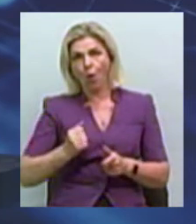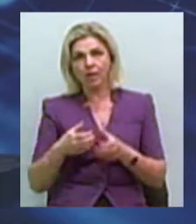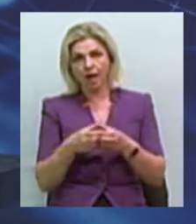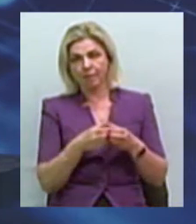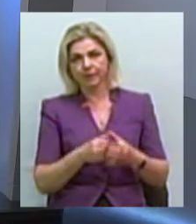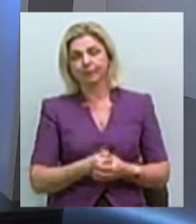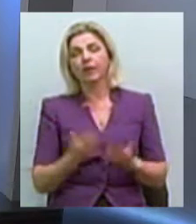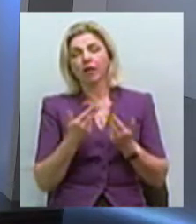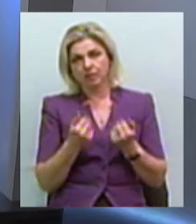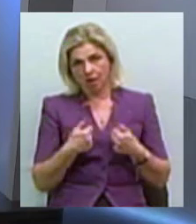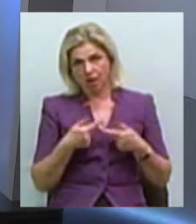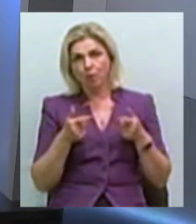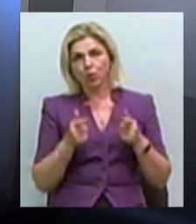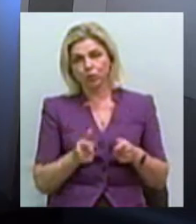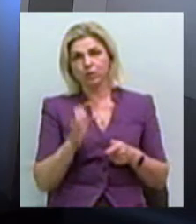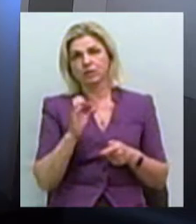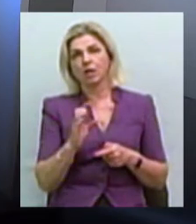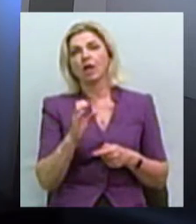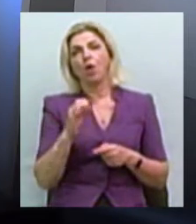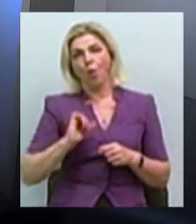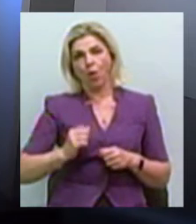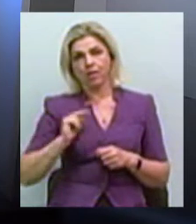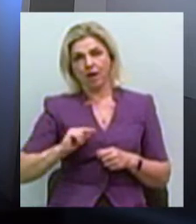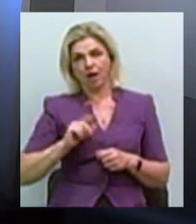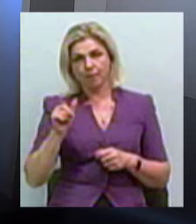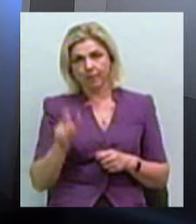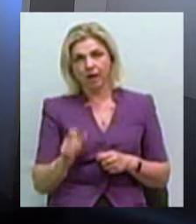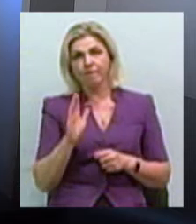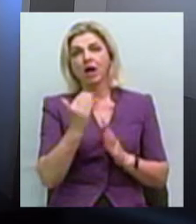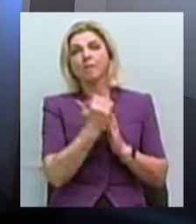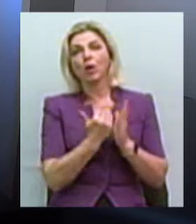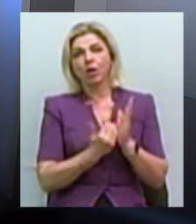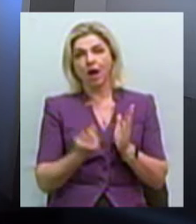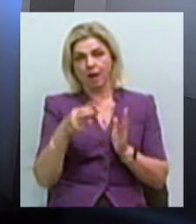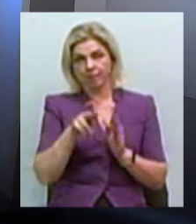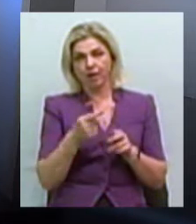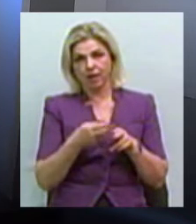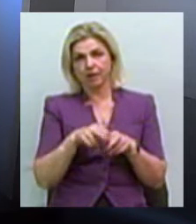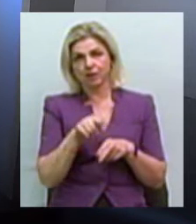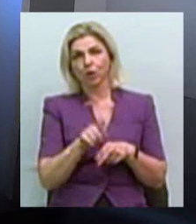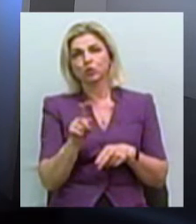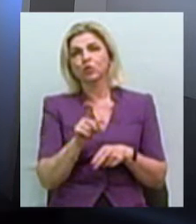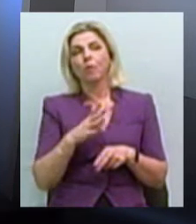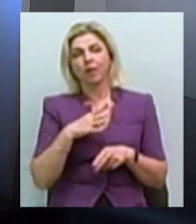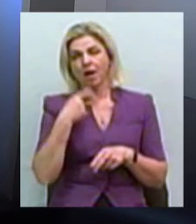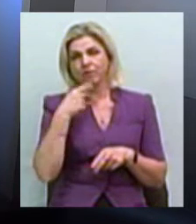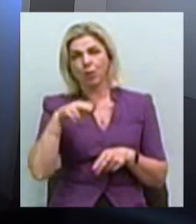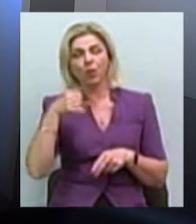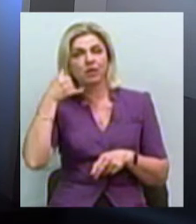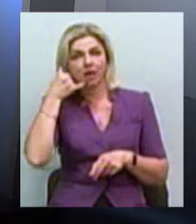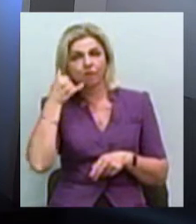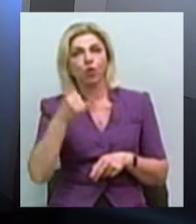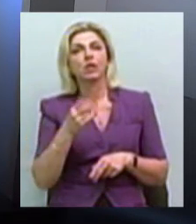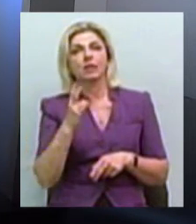значайно, погоджуюсь з колегою. Я хочу сказати, що в рамках цього меморандуму, про яке наразі сказала Марина Кручинова, дійсно, у працює на